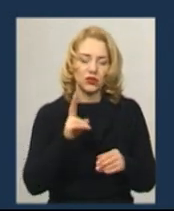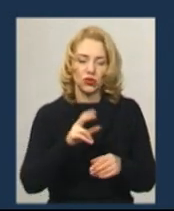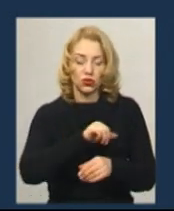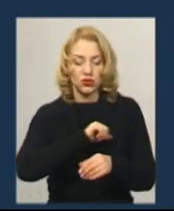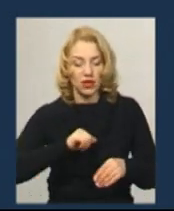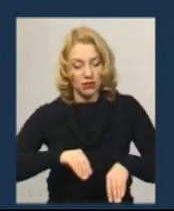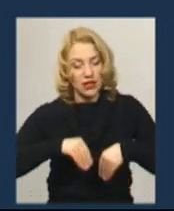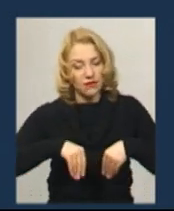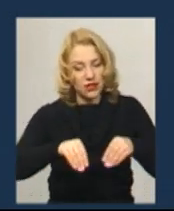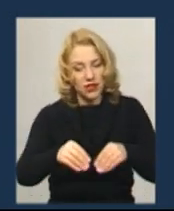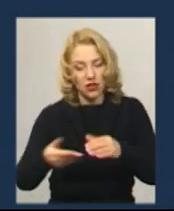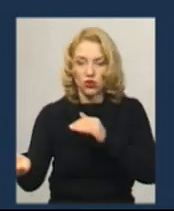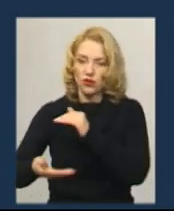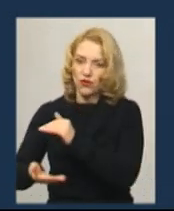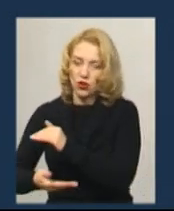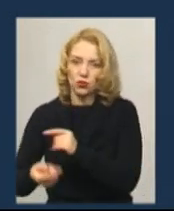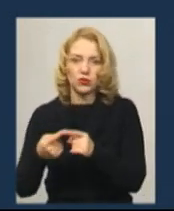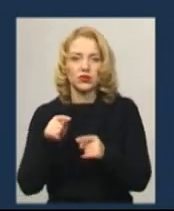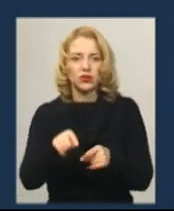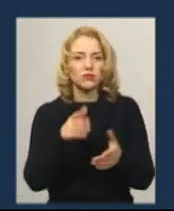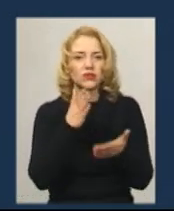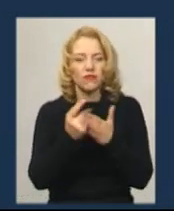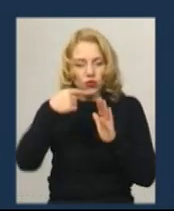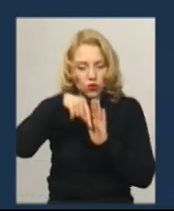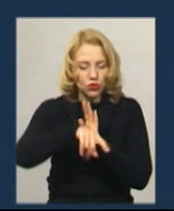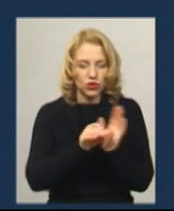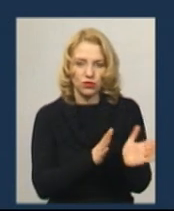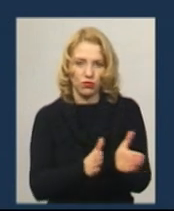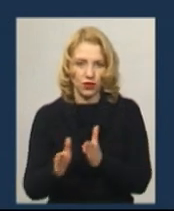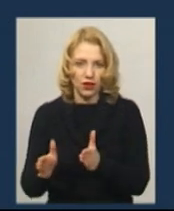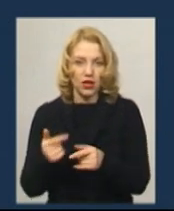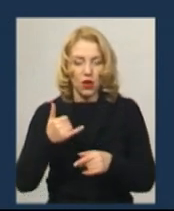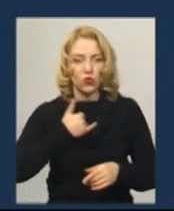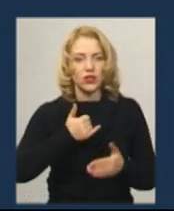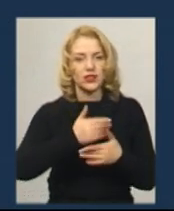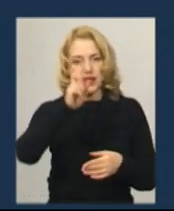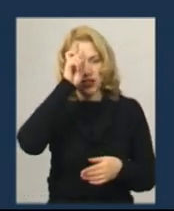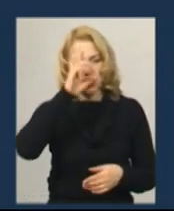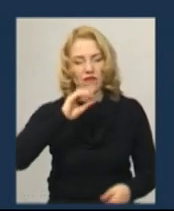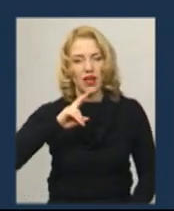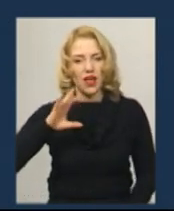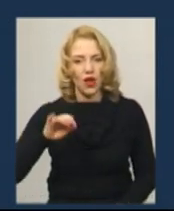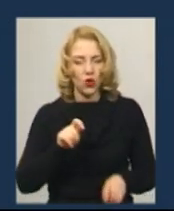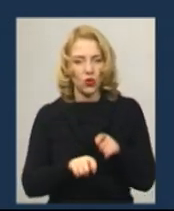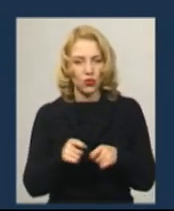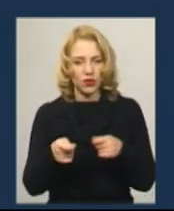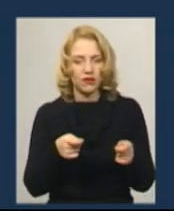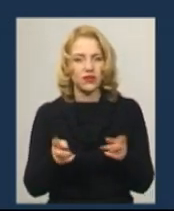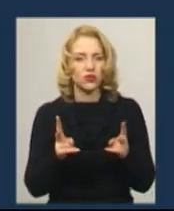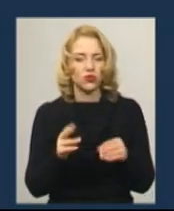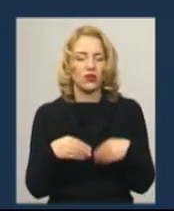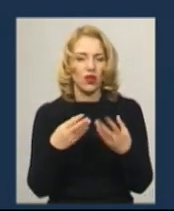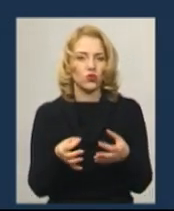плантацію засаджують і таке інше. Тобто там якийсь є внутрішній контроль. У нас є державна екологічна інспекція, є управління, які дають